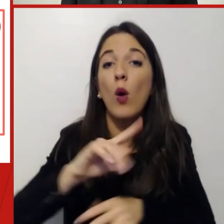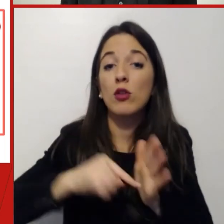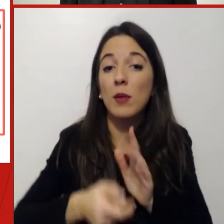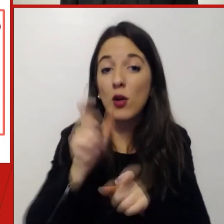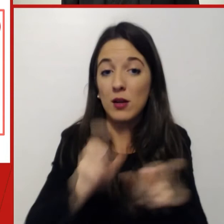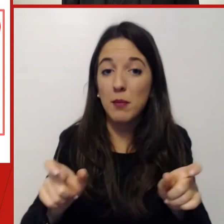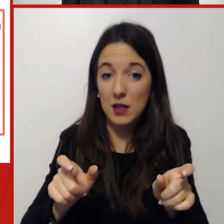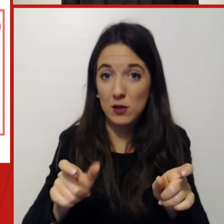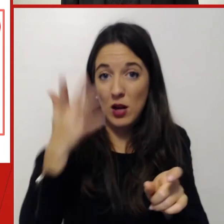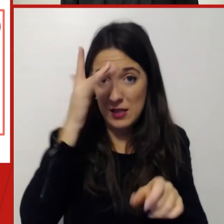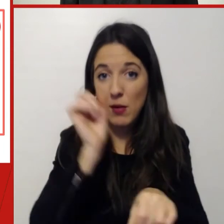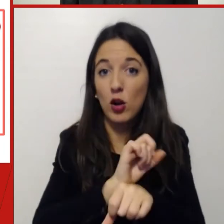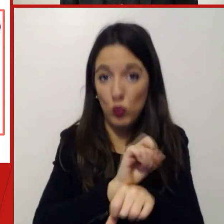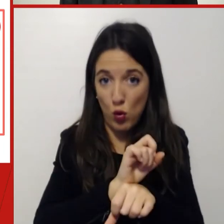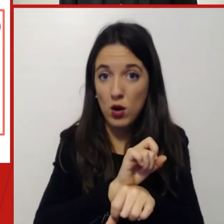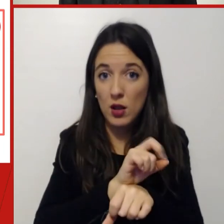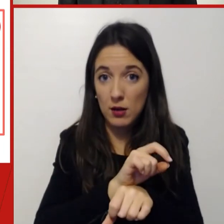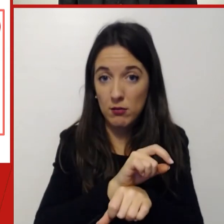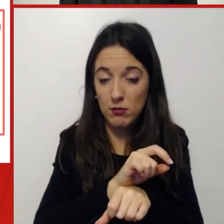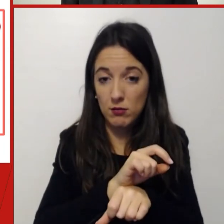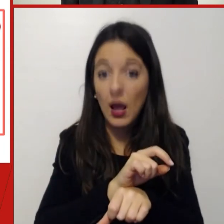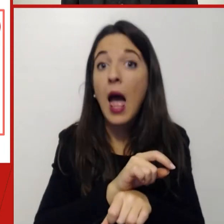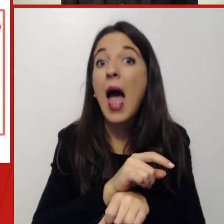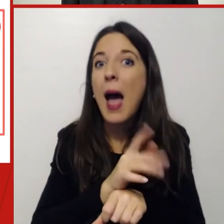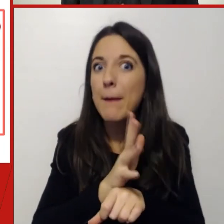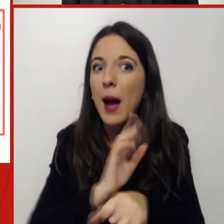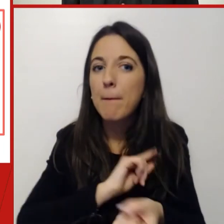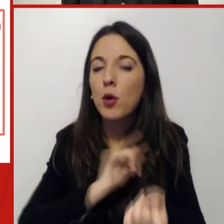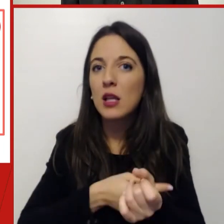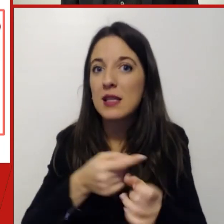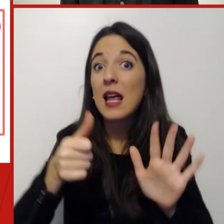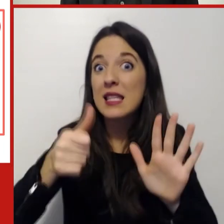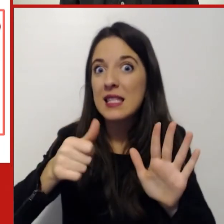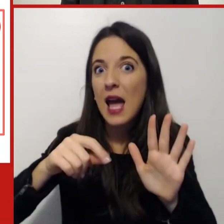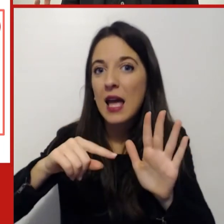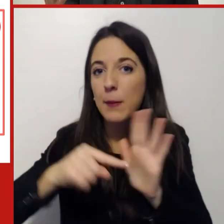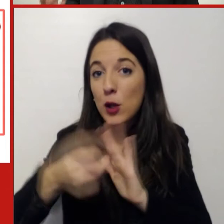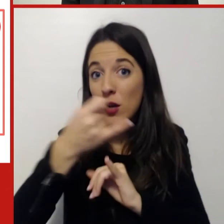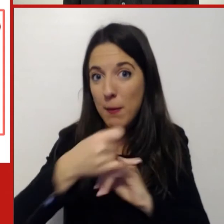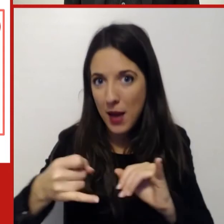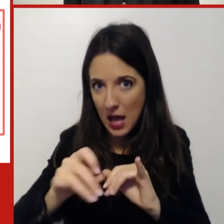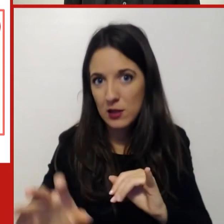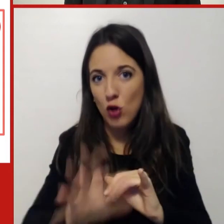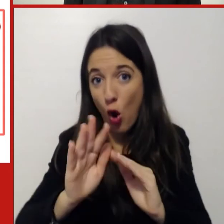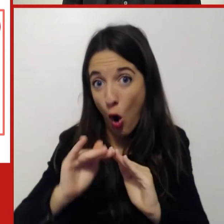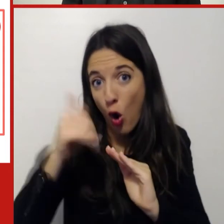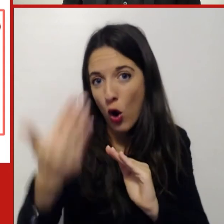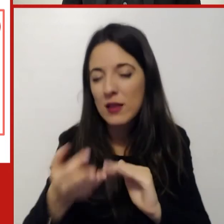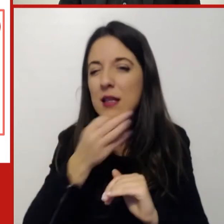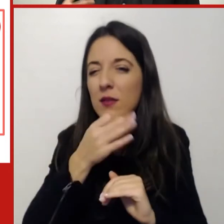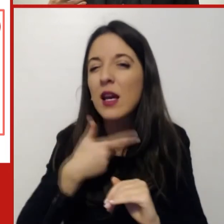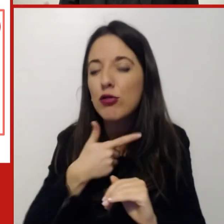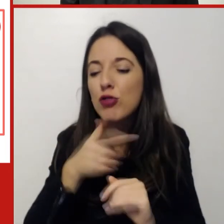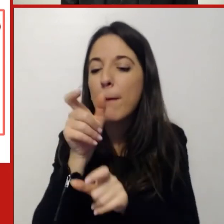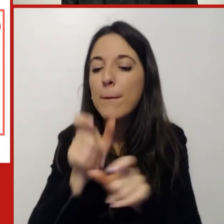abbiamo visto che il potenziale è di almeno 6 milioni e mezzo quindi c'è oggi un potenziale perso di persone che già